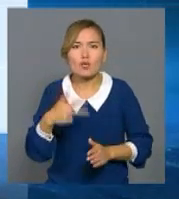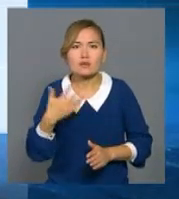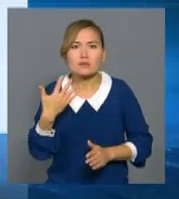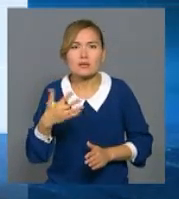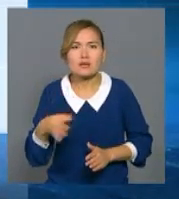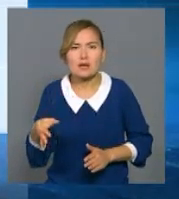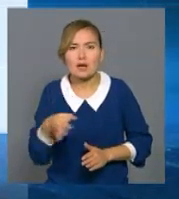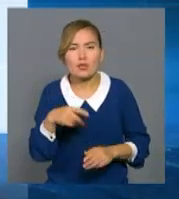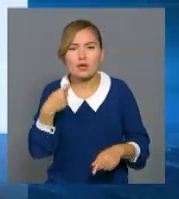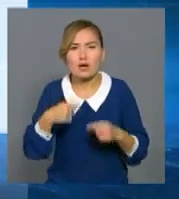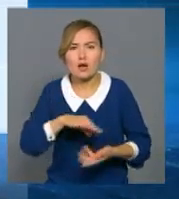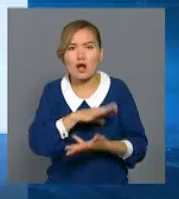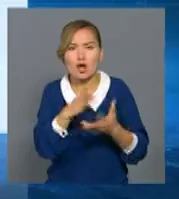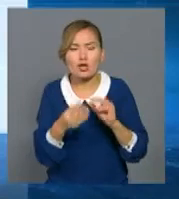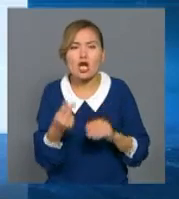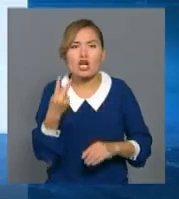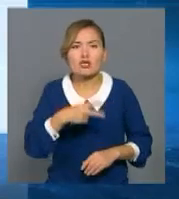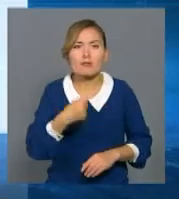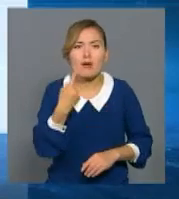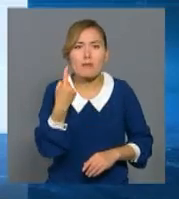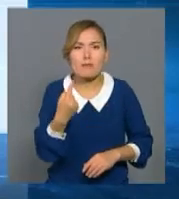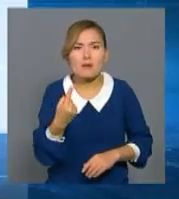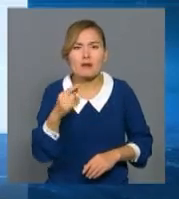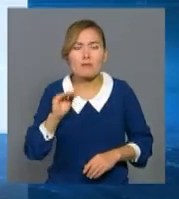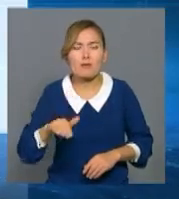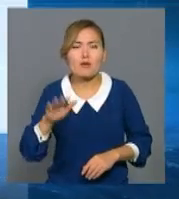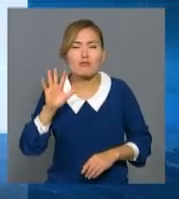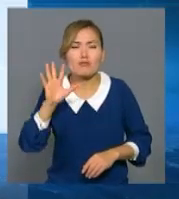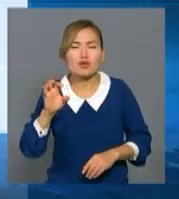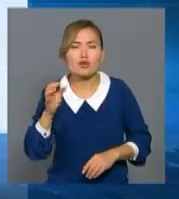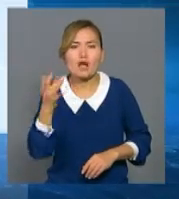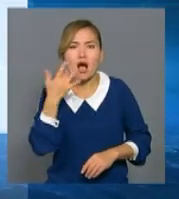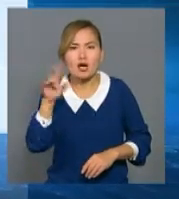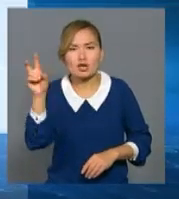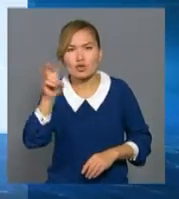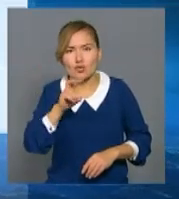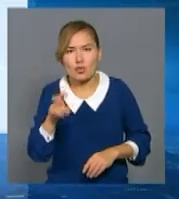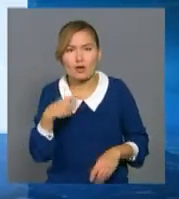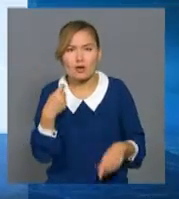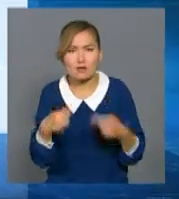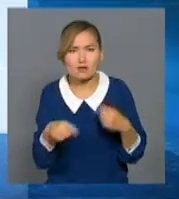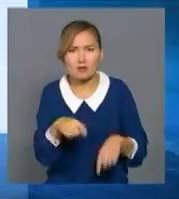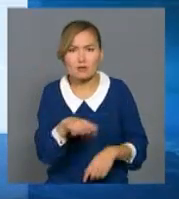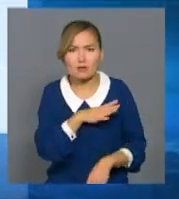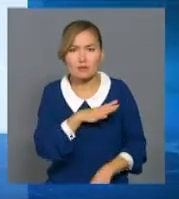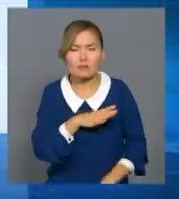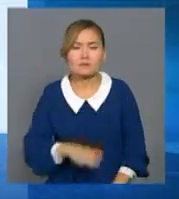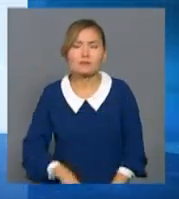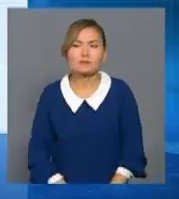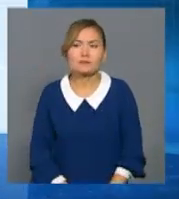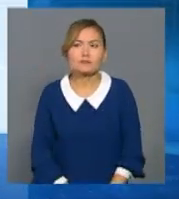Саудасаттық көлемі 21500 ақшы доларын ғырады. Оған қаржын арығының 21 мүшесі ғатысқан.